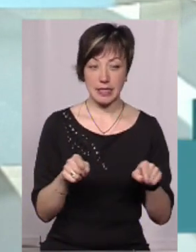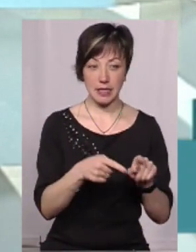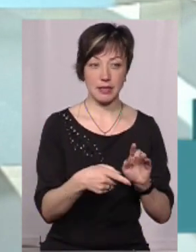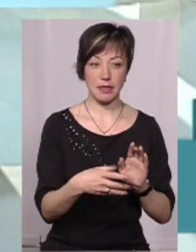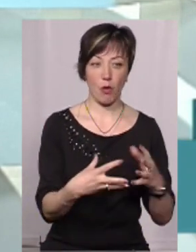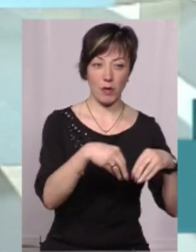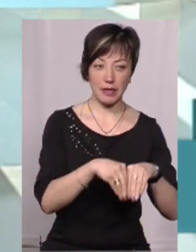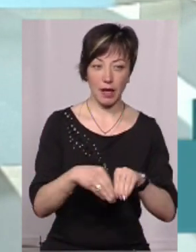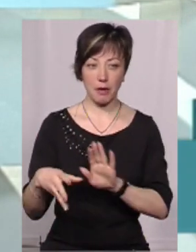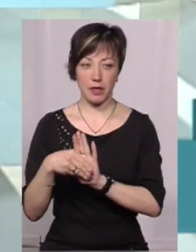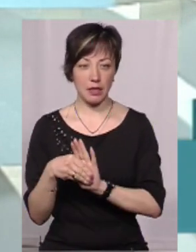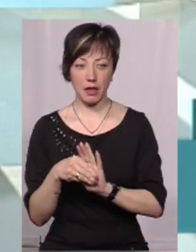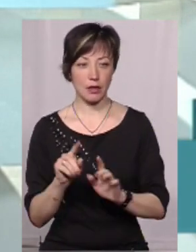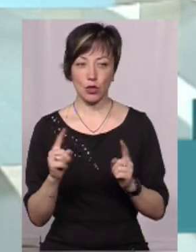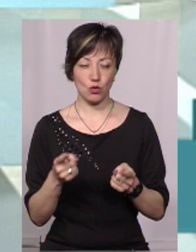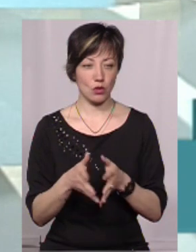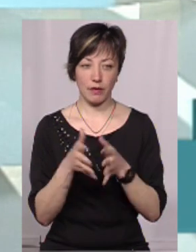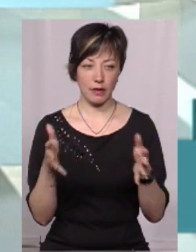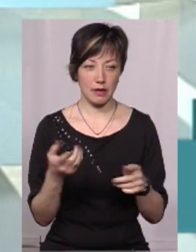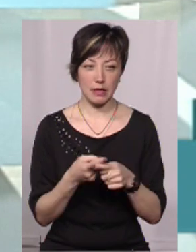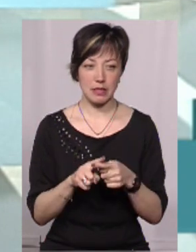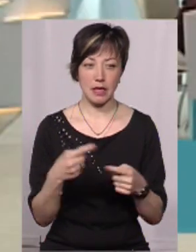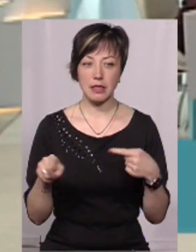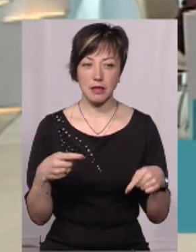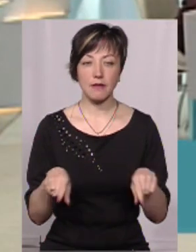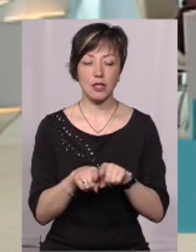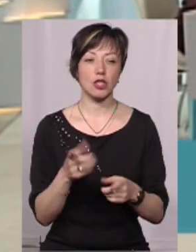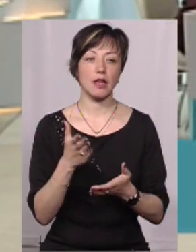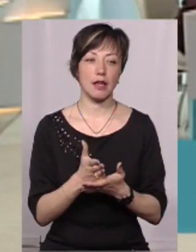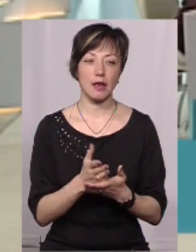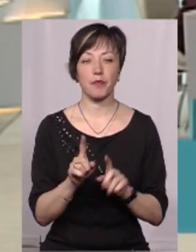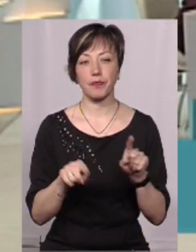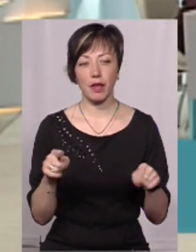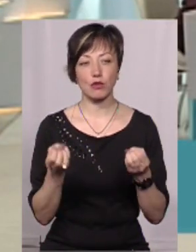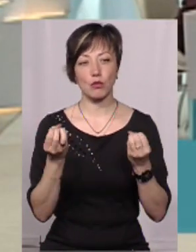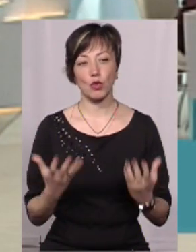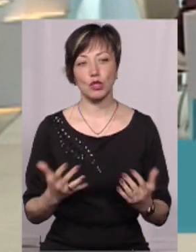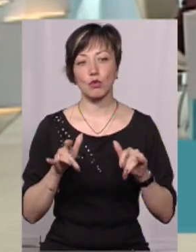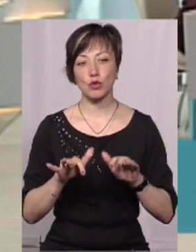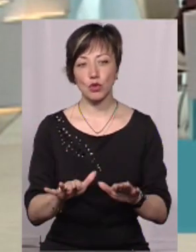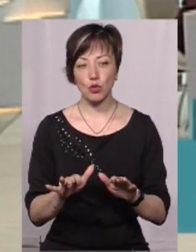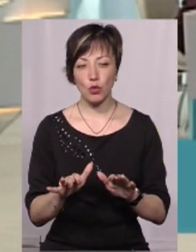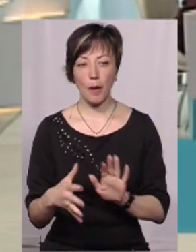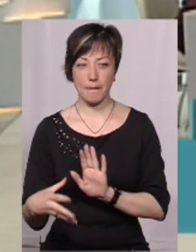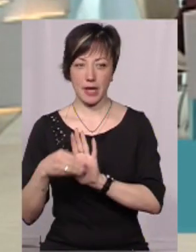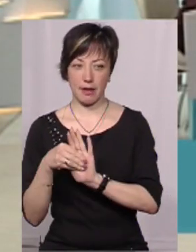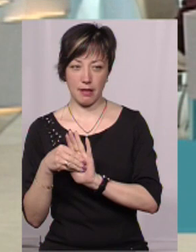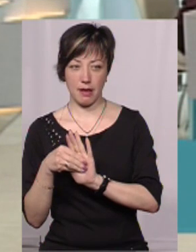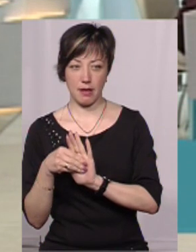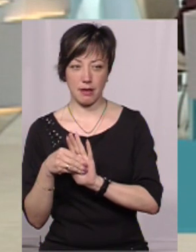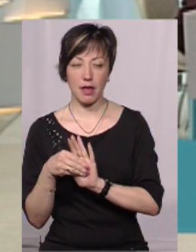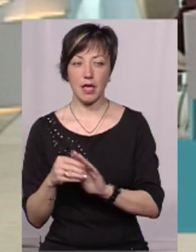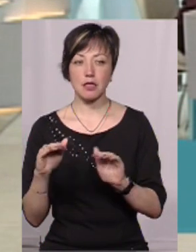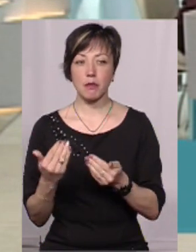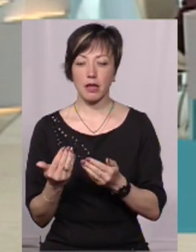'єднанням і приєднанням не дуже велика ця різниця, але вона все ж таки є, дещо спрощена процедура в приєднанні,